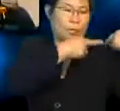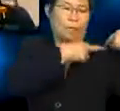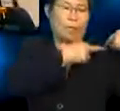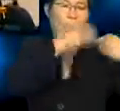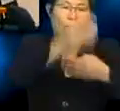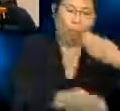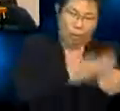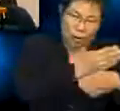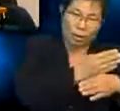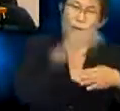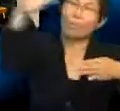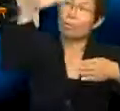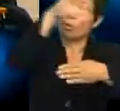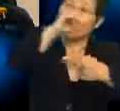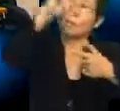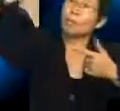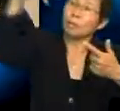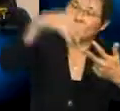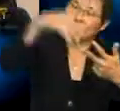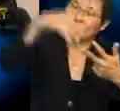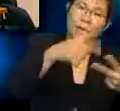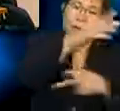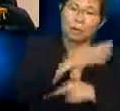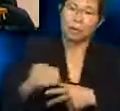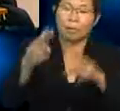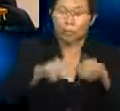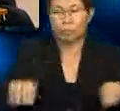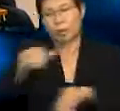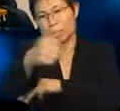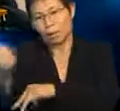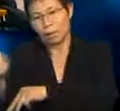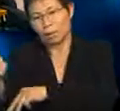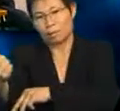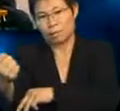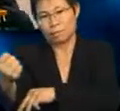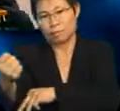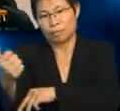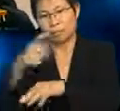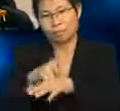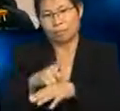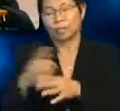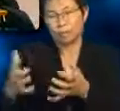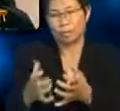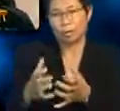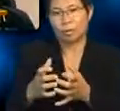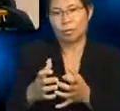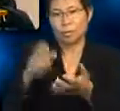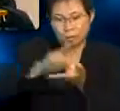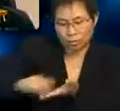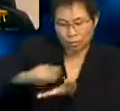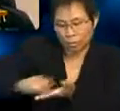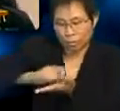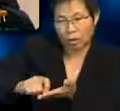bumi Bulan dan matahari Manakala murid-murid lain pula Dikendaki membuat catatan